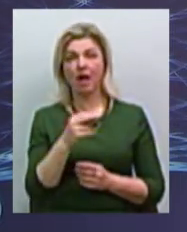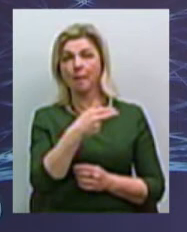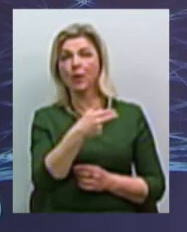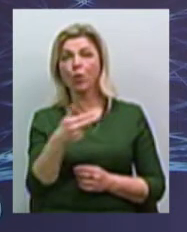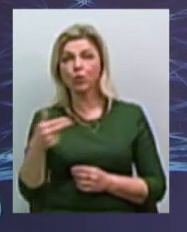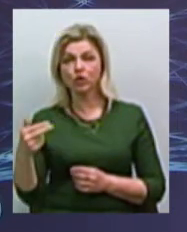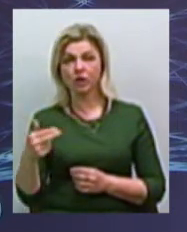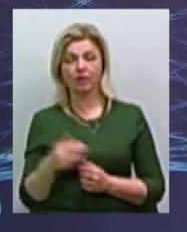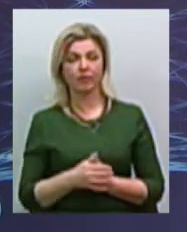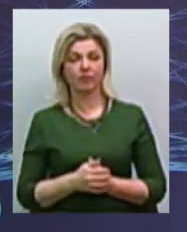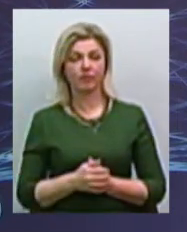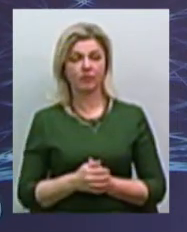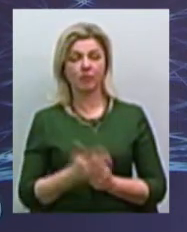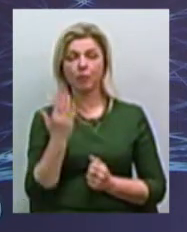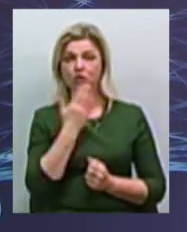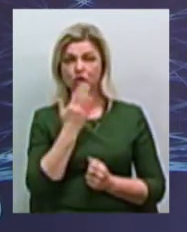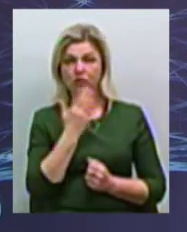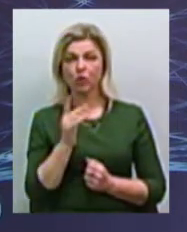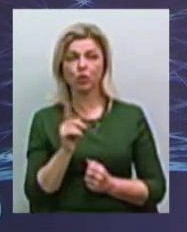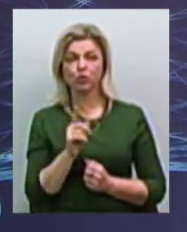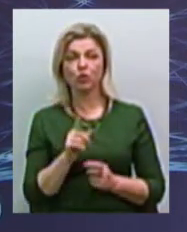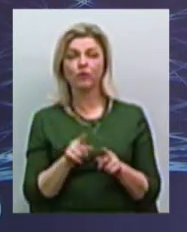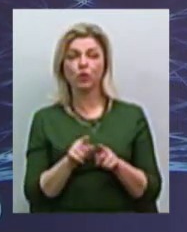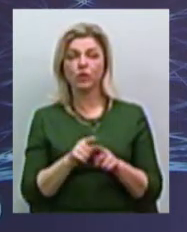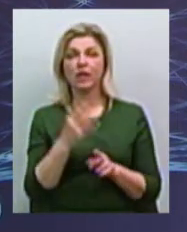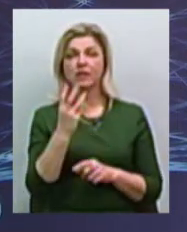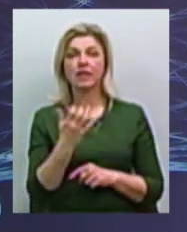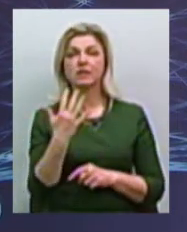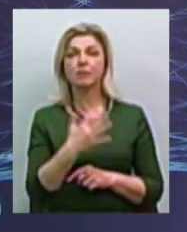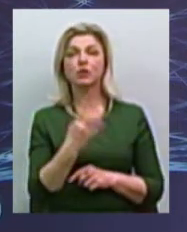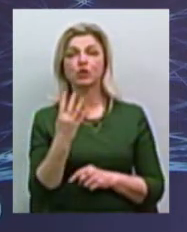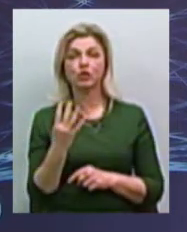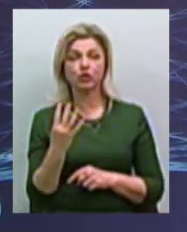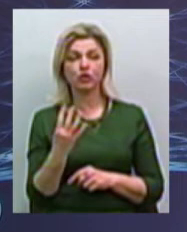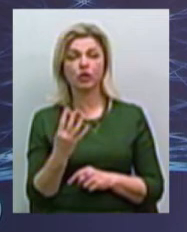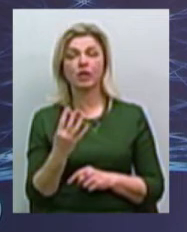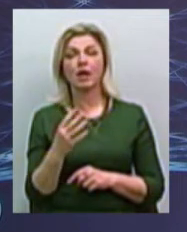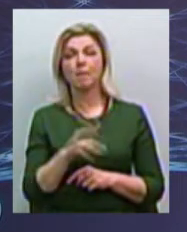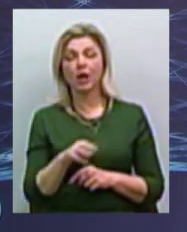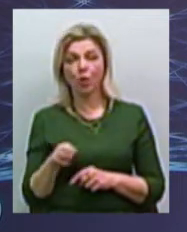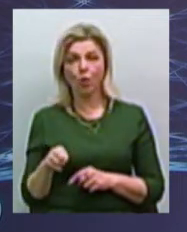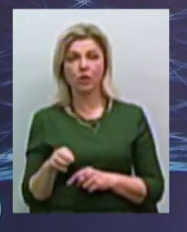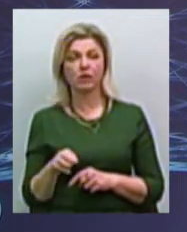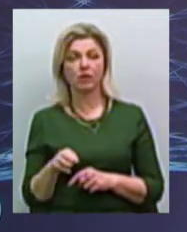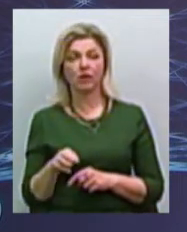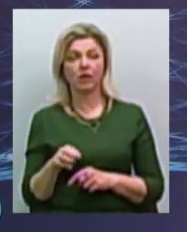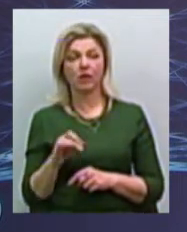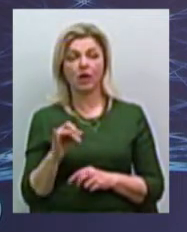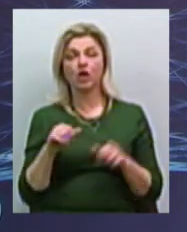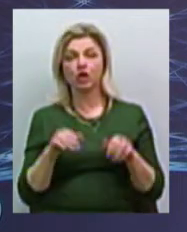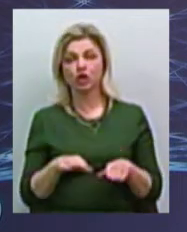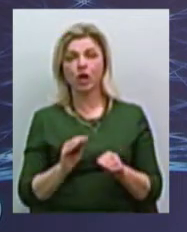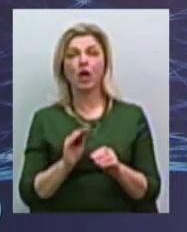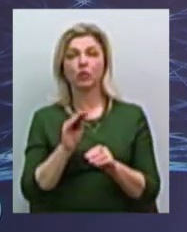почитав, що все-таки 354,6 млн, вони залишили і добавлять нам